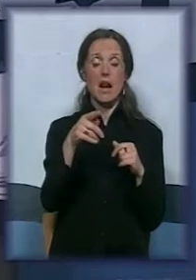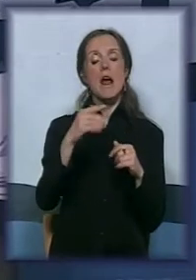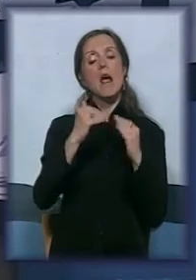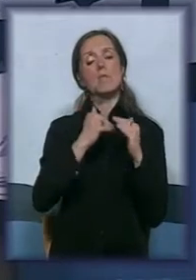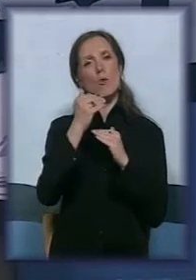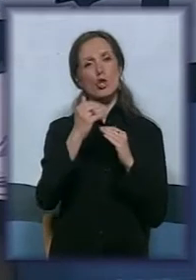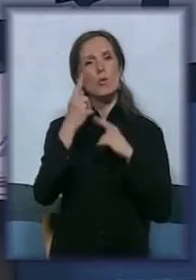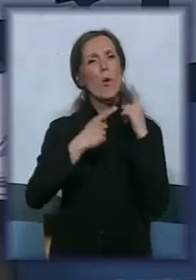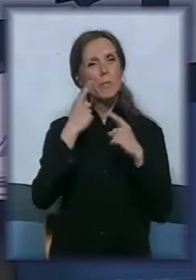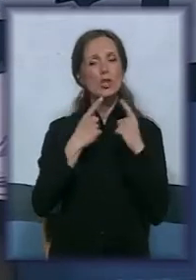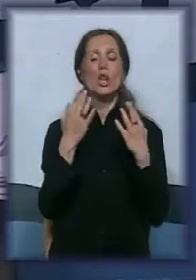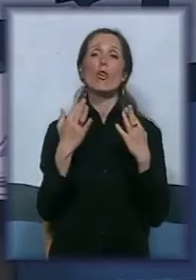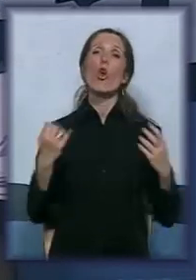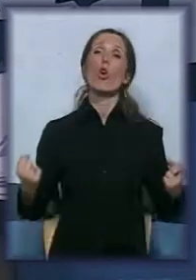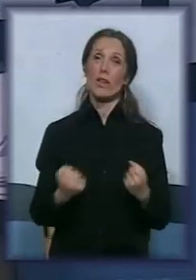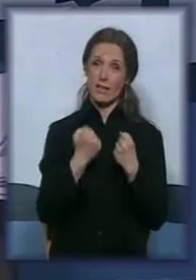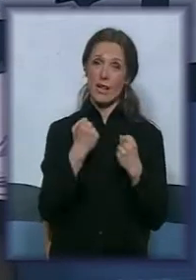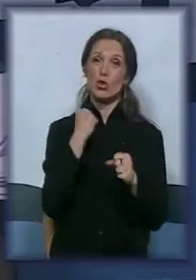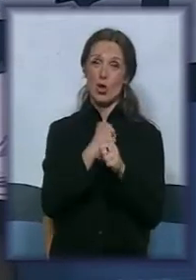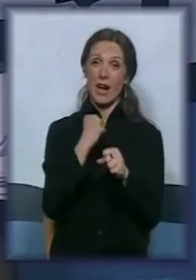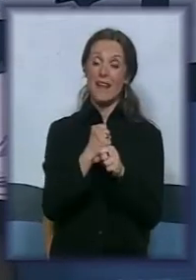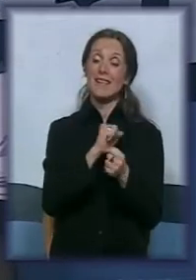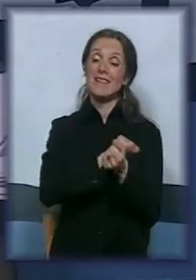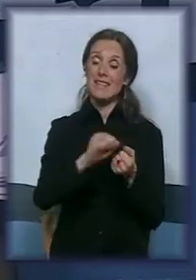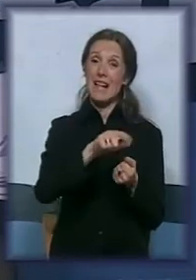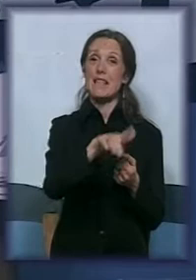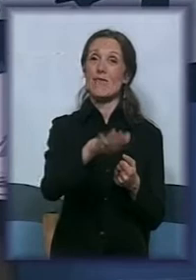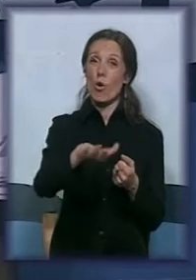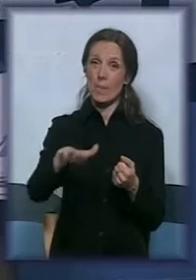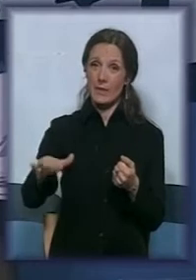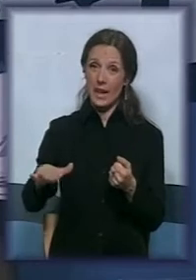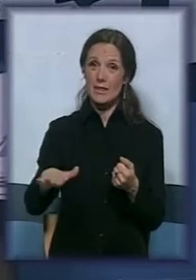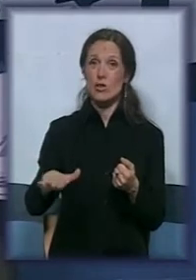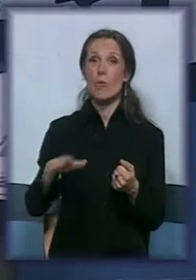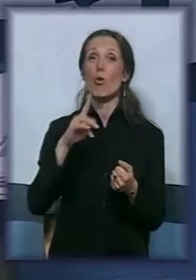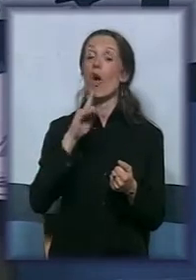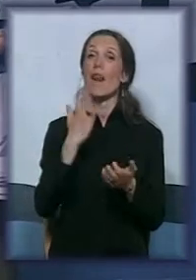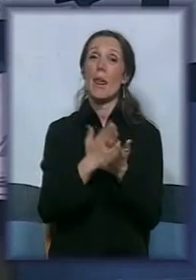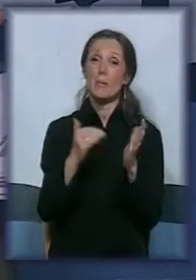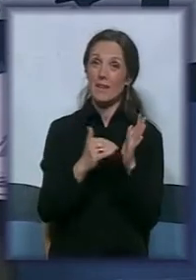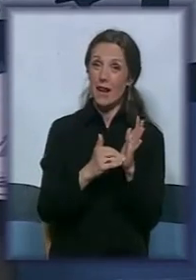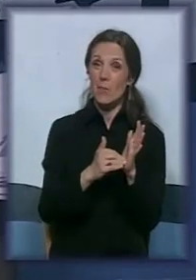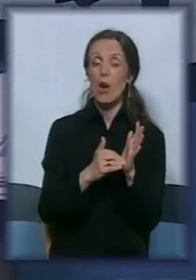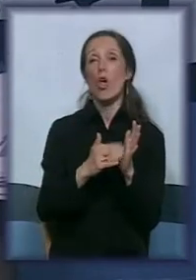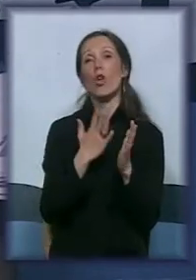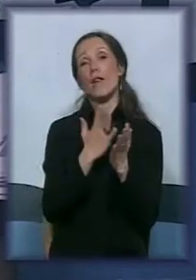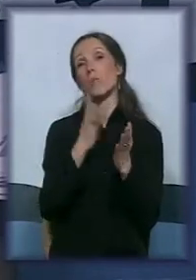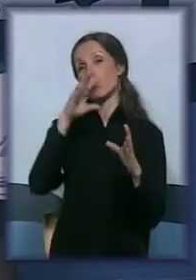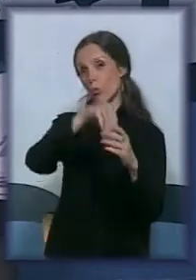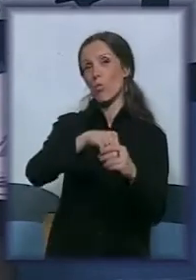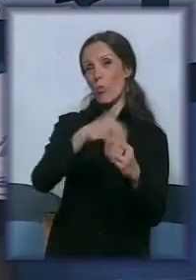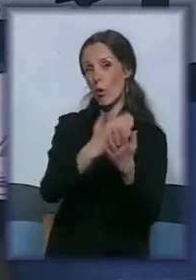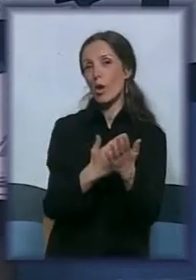kasnije o tome koliko je teško raditi, jer radite sa svom decom koja i ne bi trebalo da budu u programu, ali dolaze tu pa ih ne odvajate.